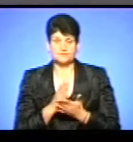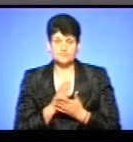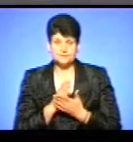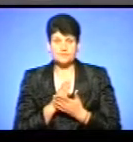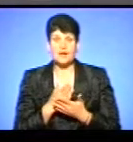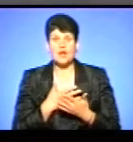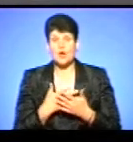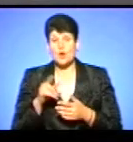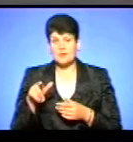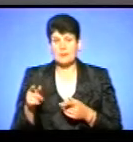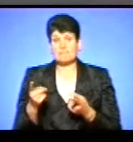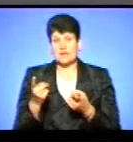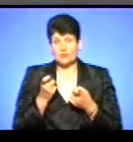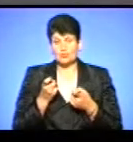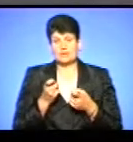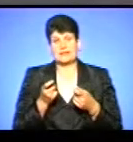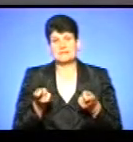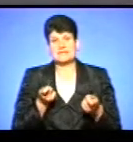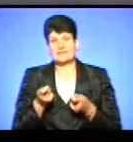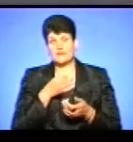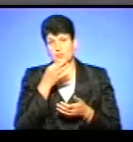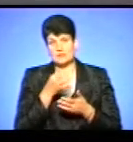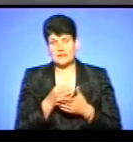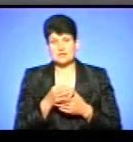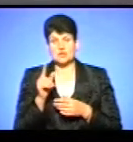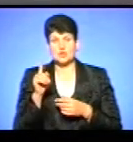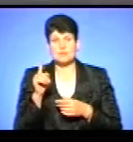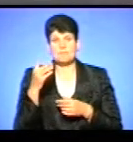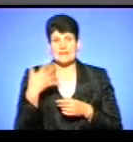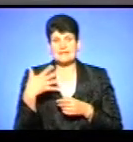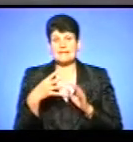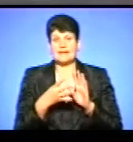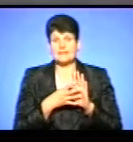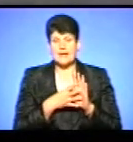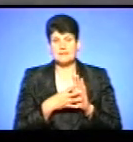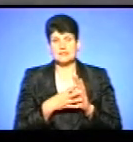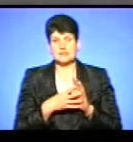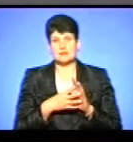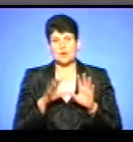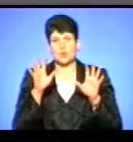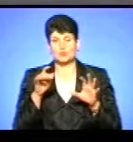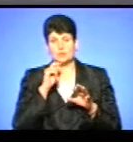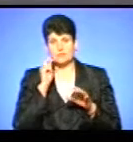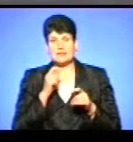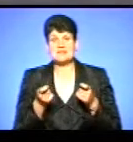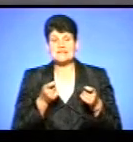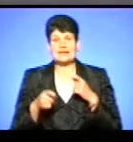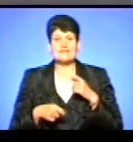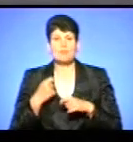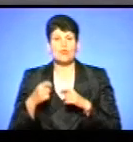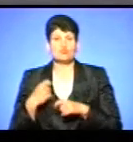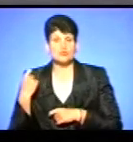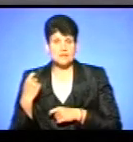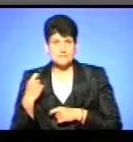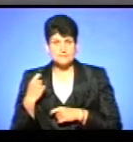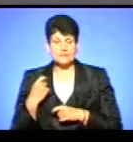Громадянина, ми притягнули до адміністративної відповідальності за статтєю 59 Кодексу України про адміністративне порушення.